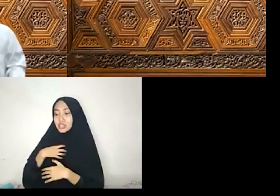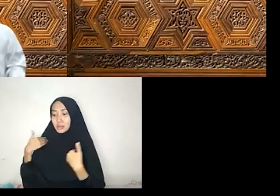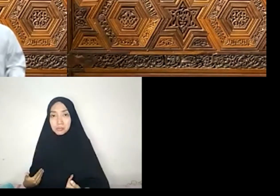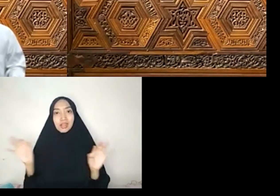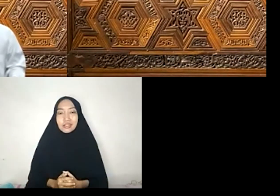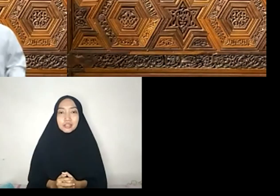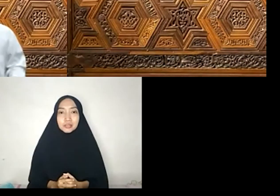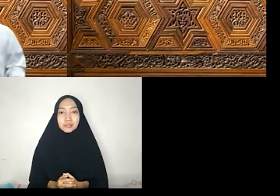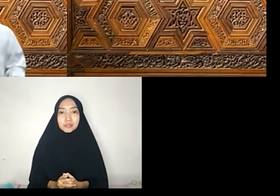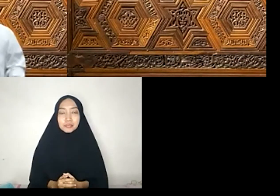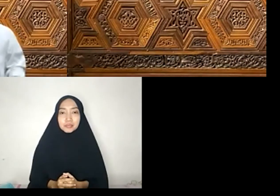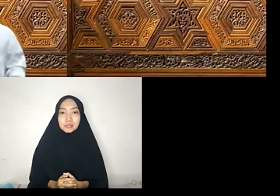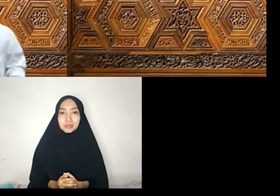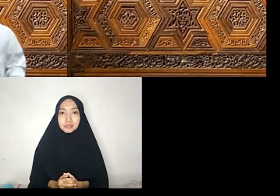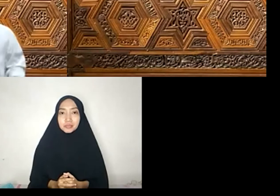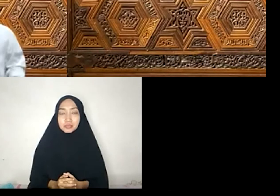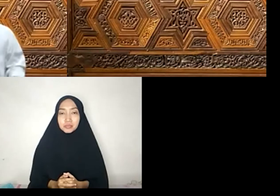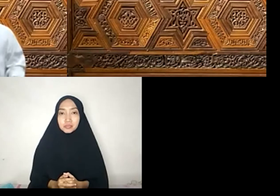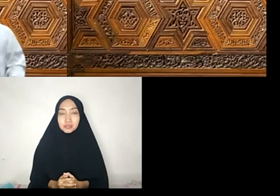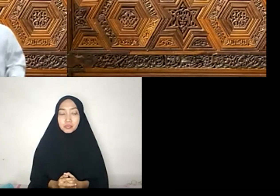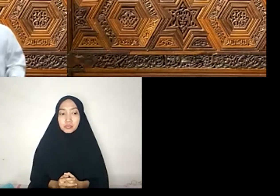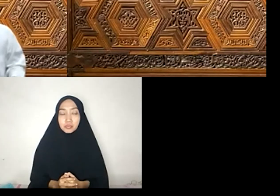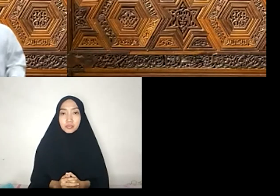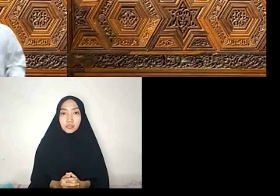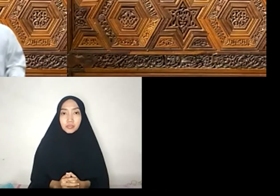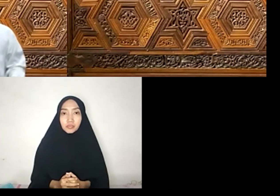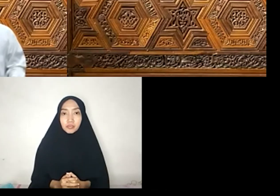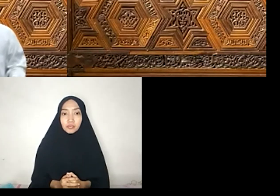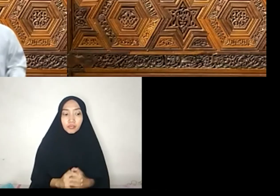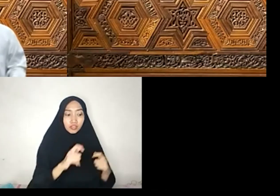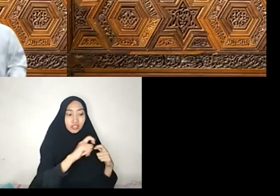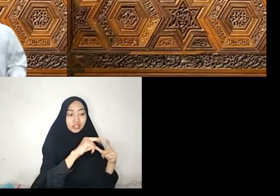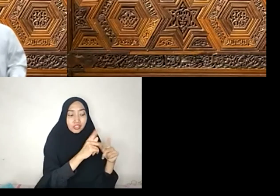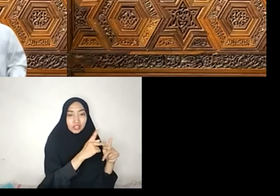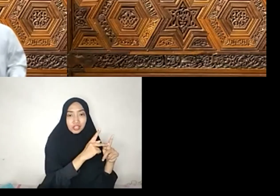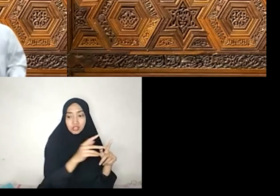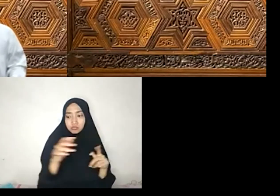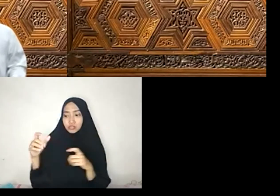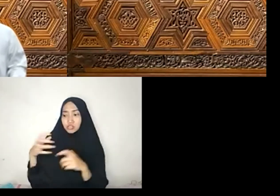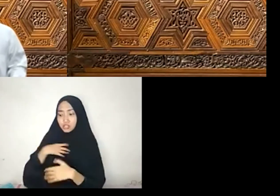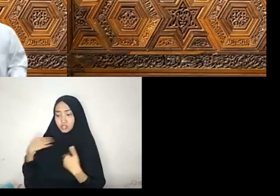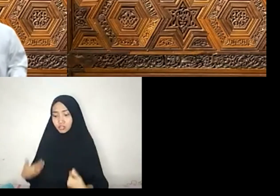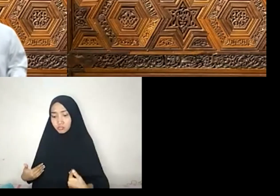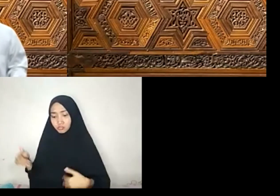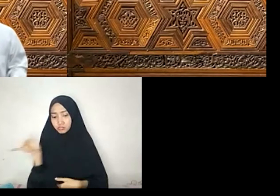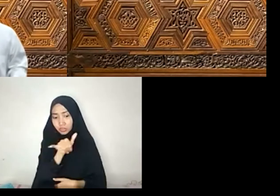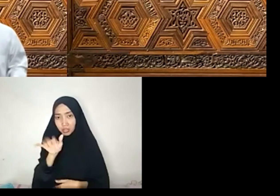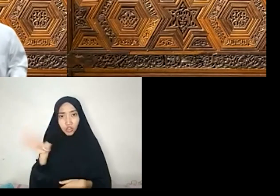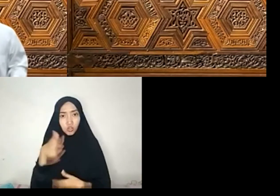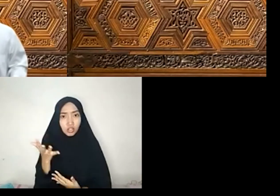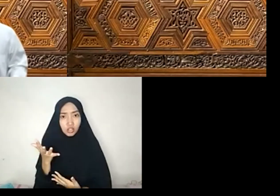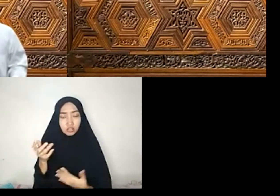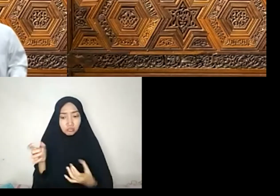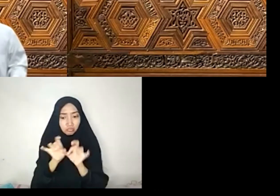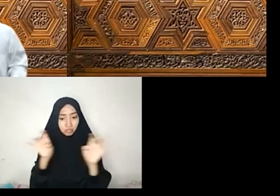Sama Selaras dengan hak asasi manusia Ataukah keduanya Dua hal yang berbeda Yang tidak mungkin